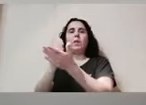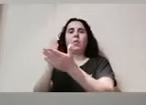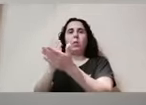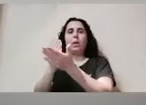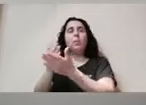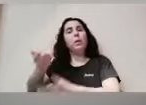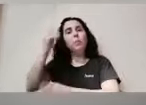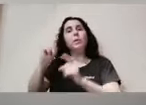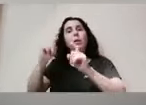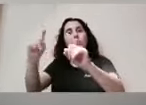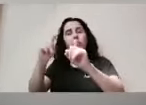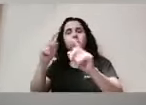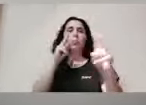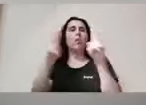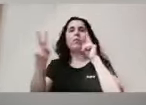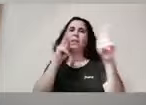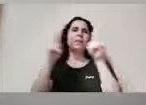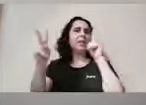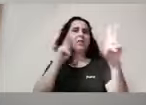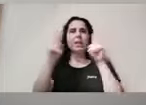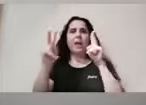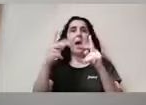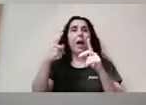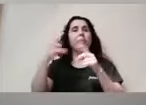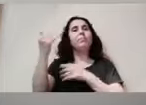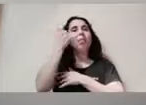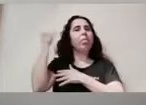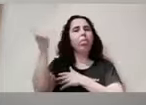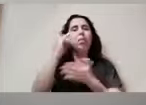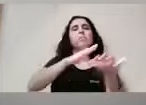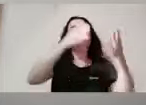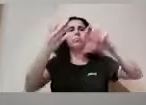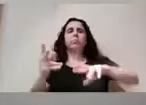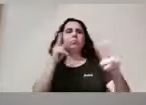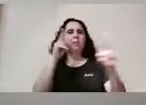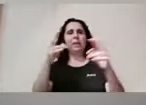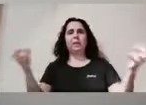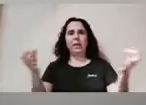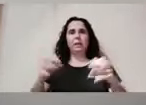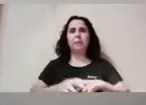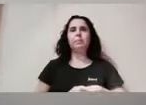educació. Aquesta visibilitat, fer visible l'invisible.